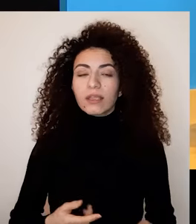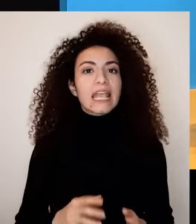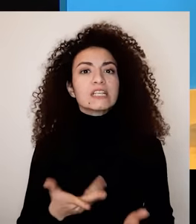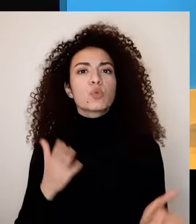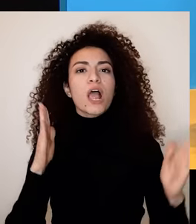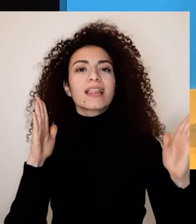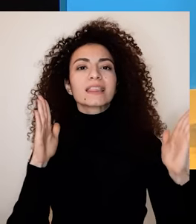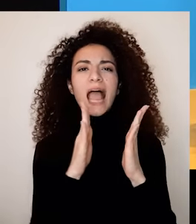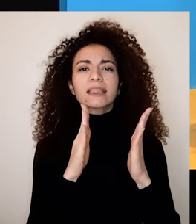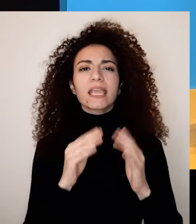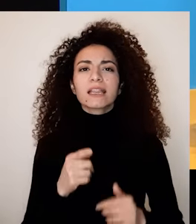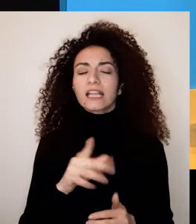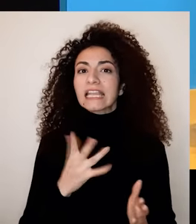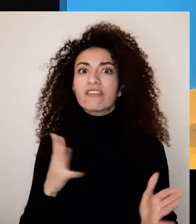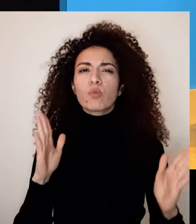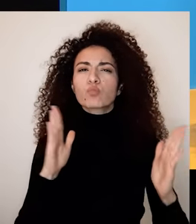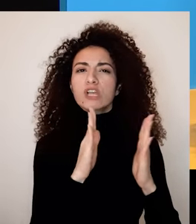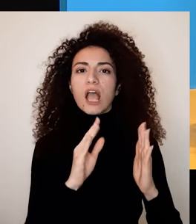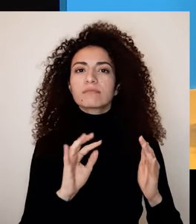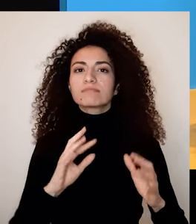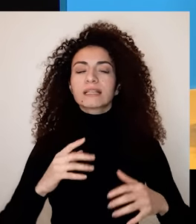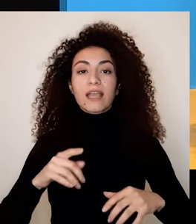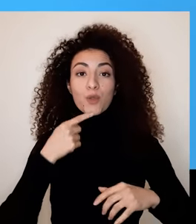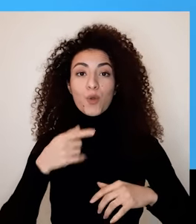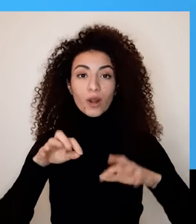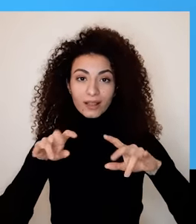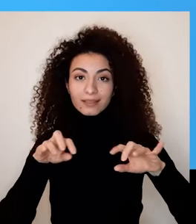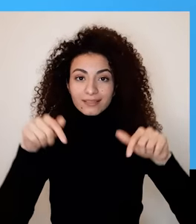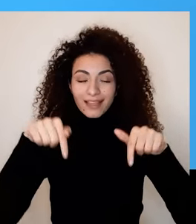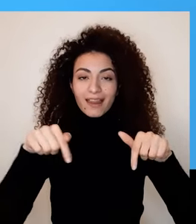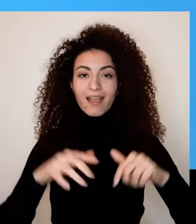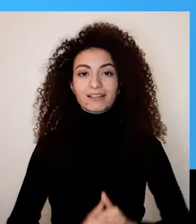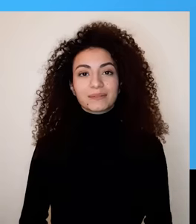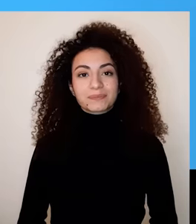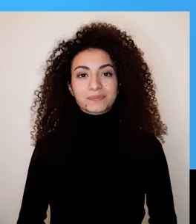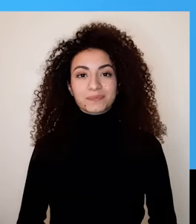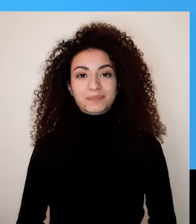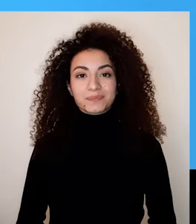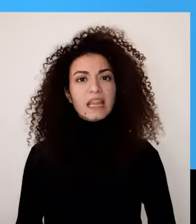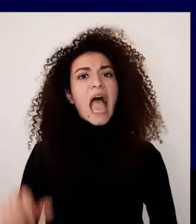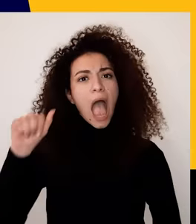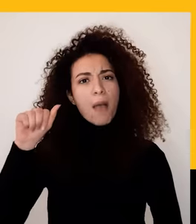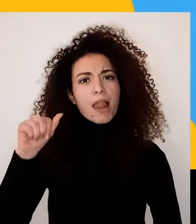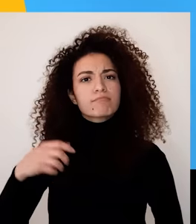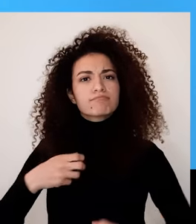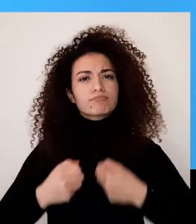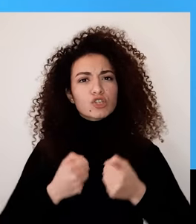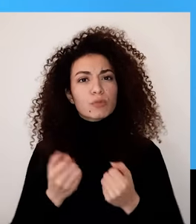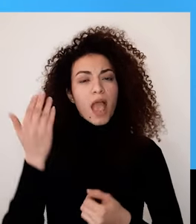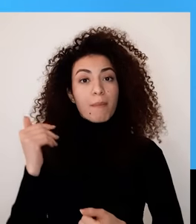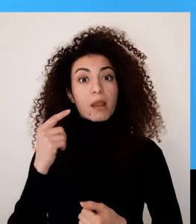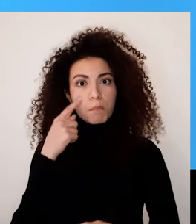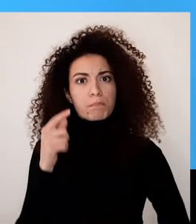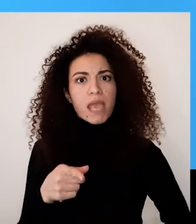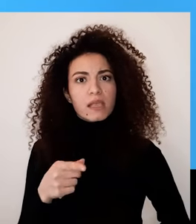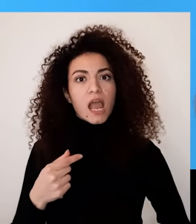التحديات؟ وكيف واجهتيها؟ وكيف كانت الاستجابة؟ شاركينا خبرتك بالتعليقات خبرة أمل دليل